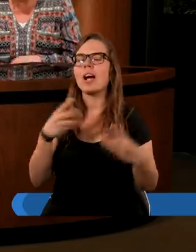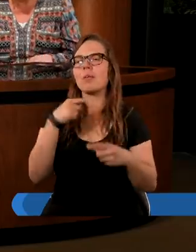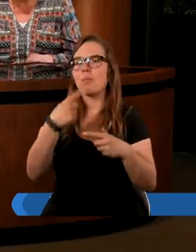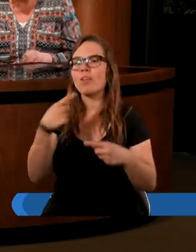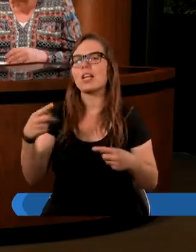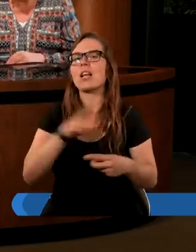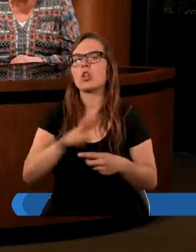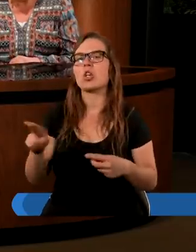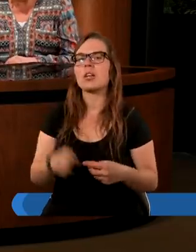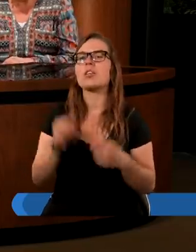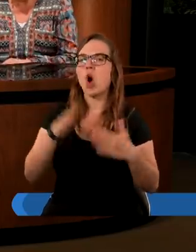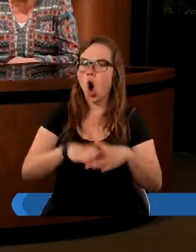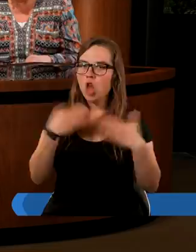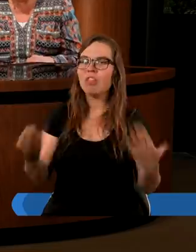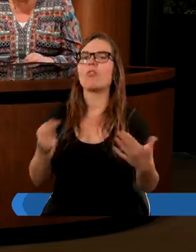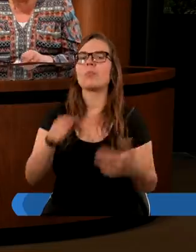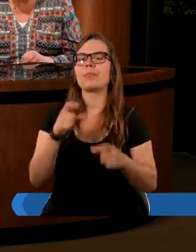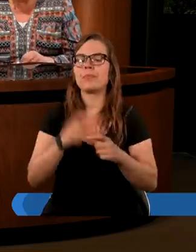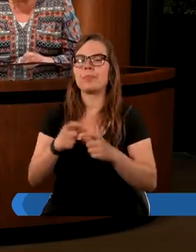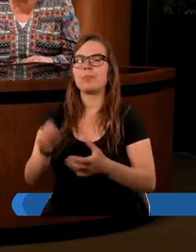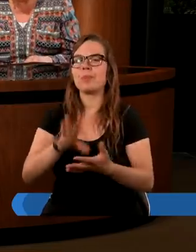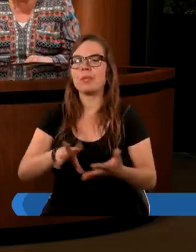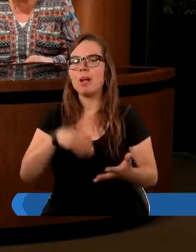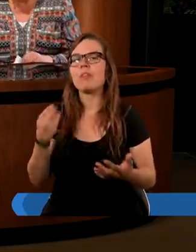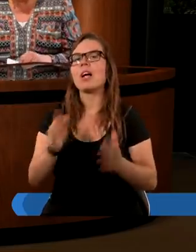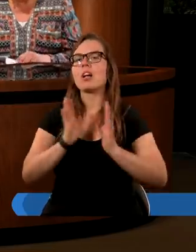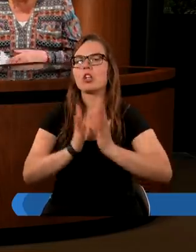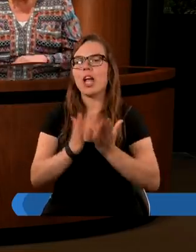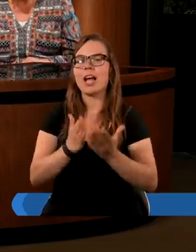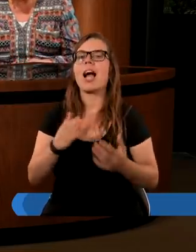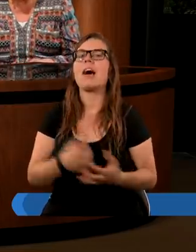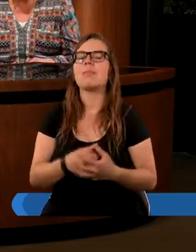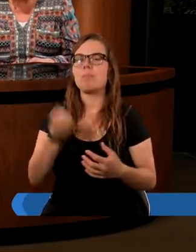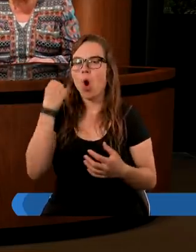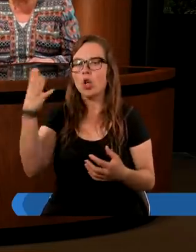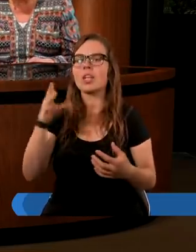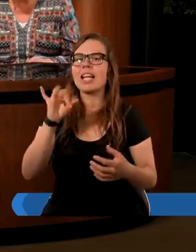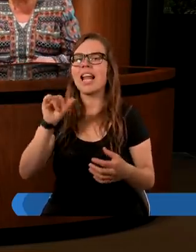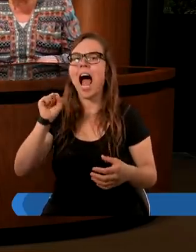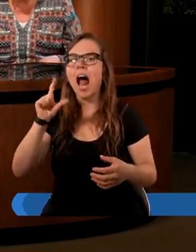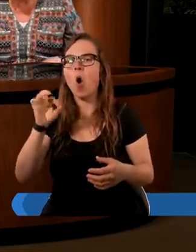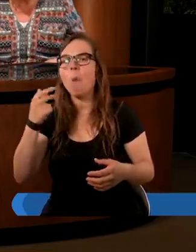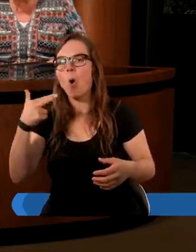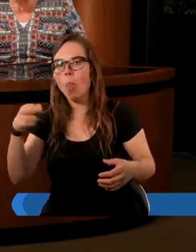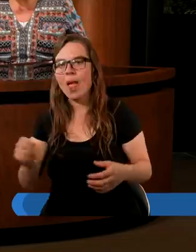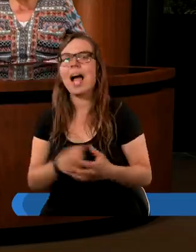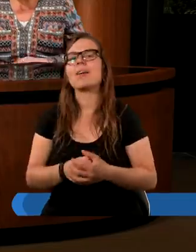powiedziane. Otwórzmy Księgę Mądrości Salomona